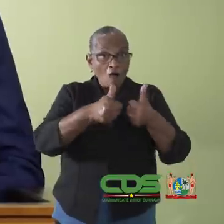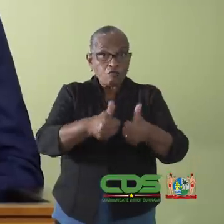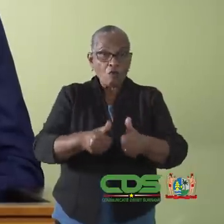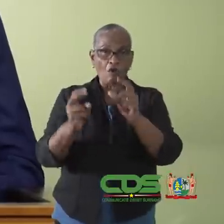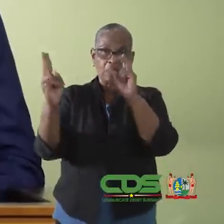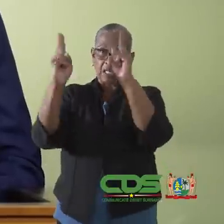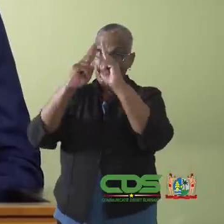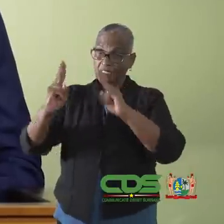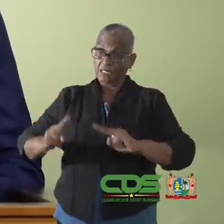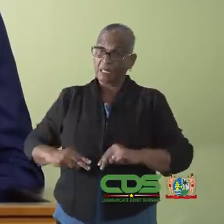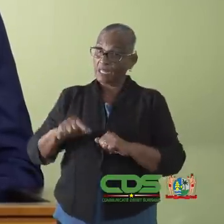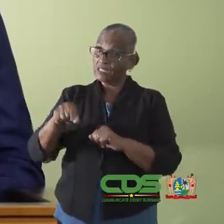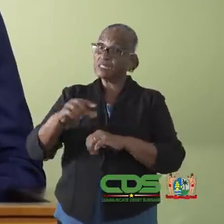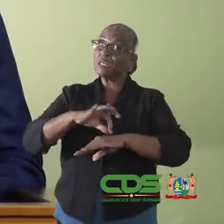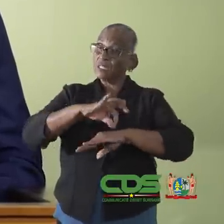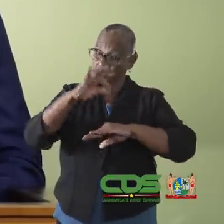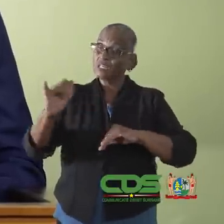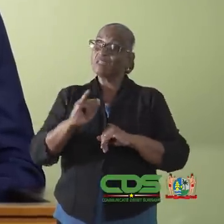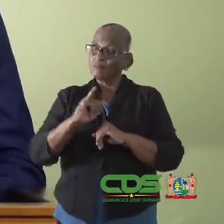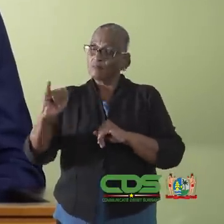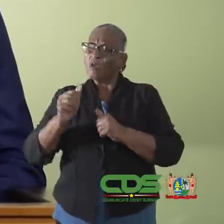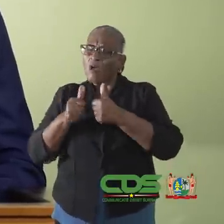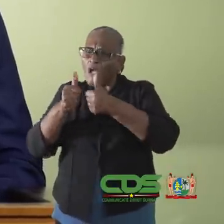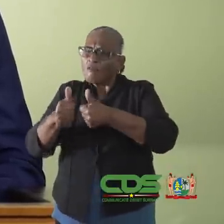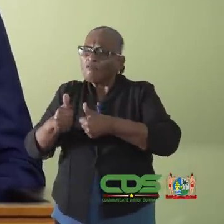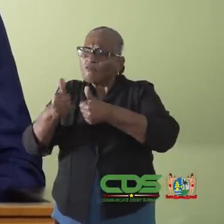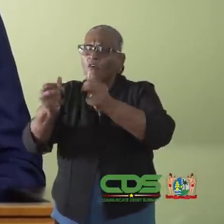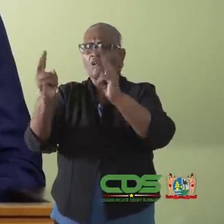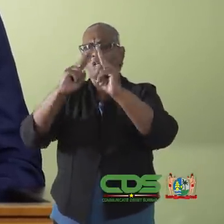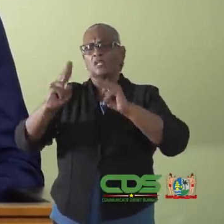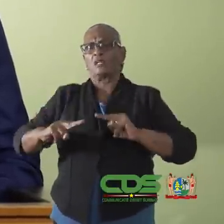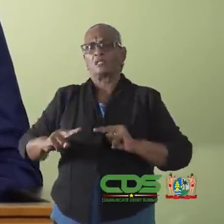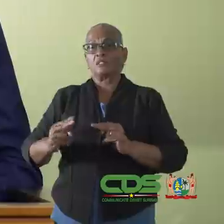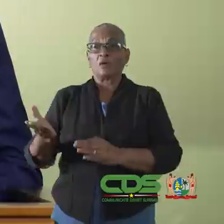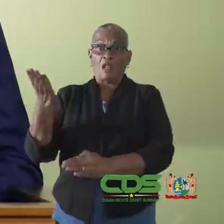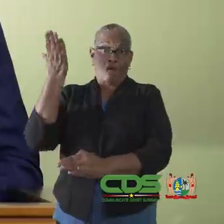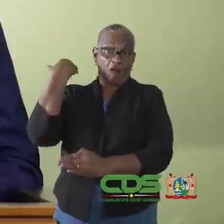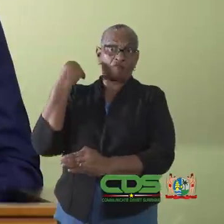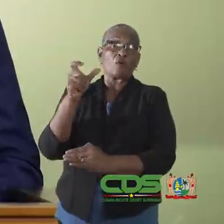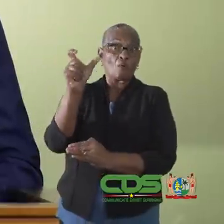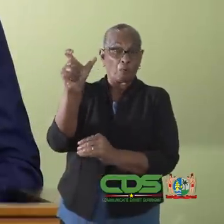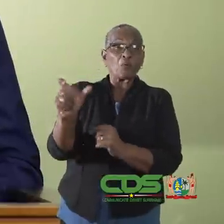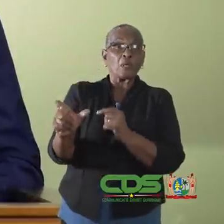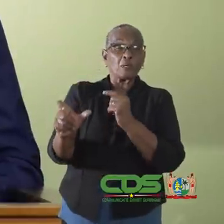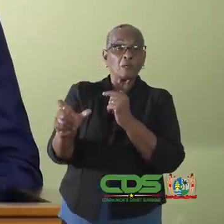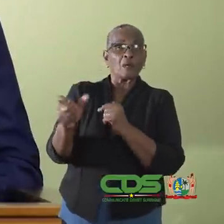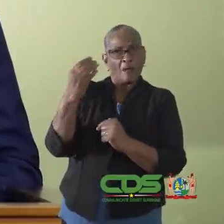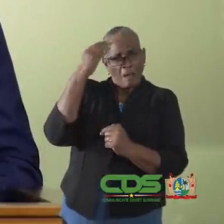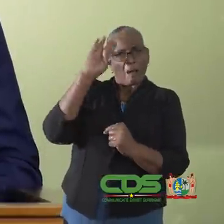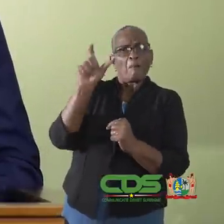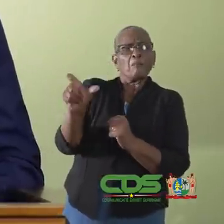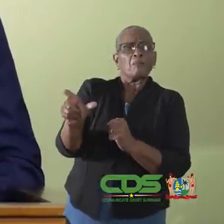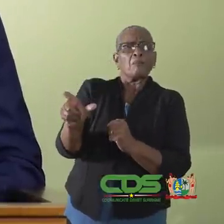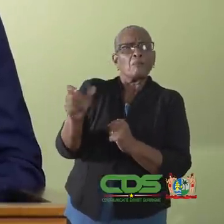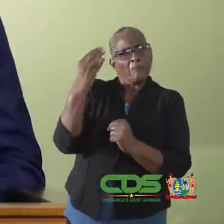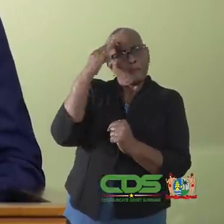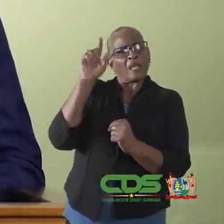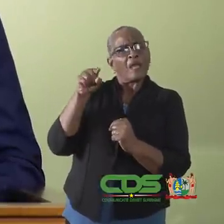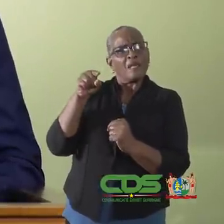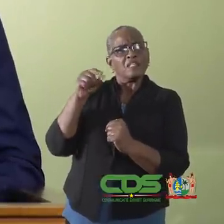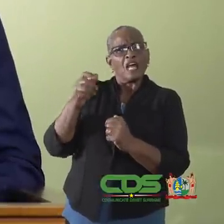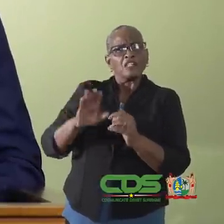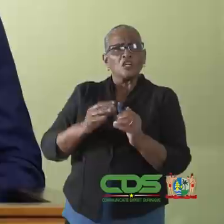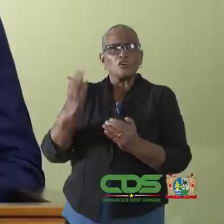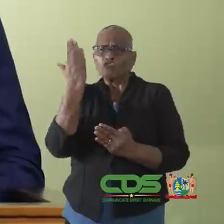We volgen de internationale adviezen van gezaghebbende gezondheidsinstituten op de voet. De afgelopen week werd bekend dat